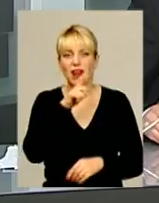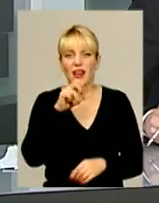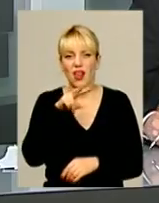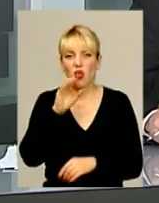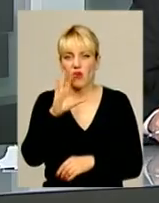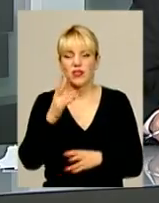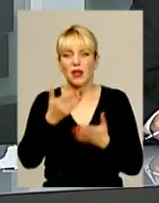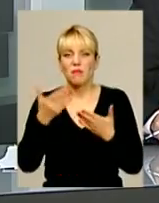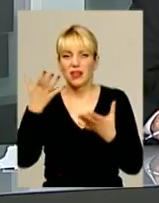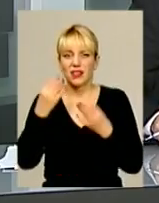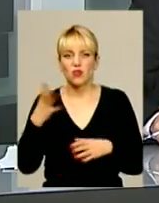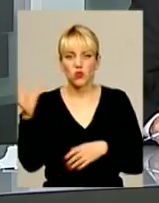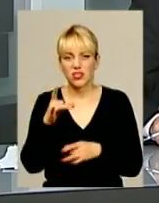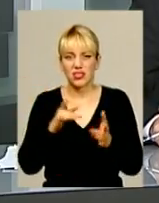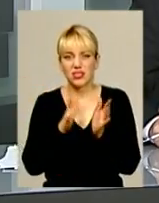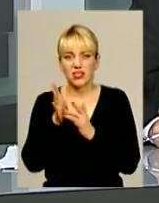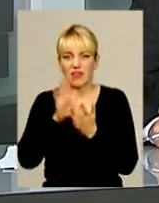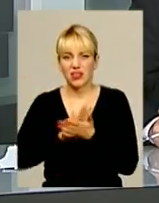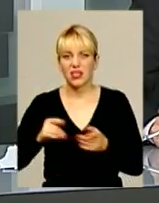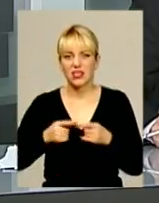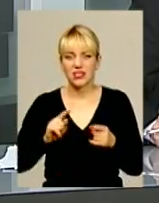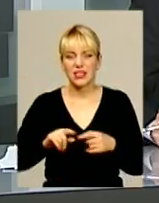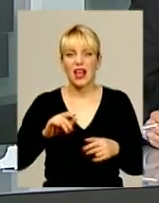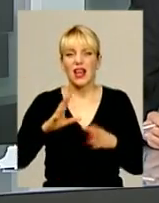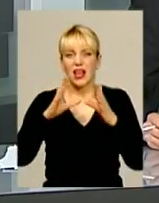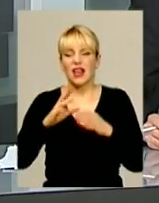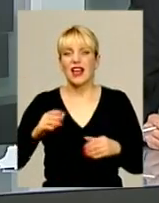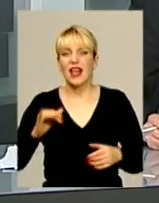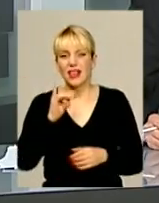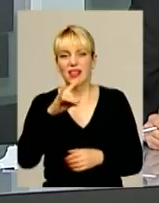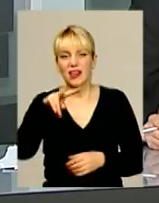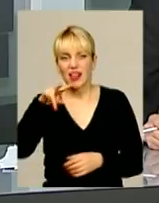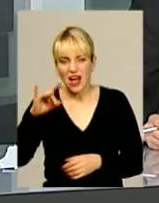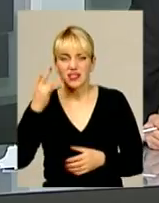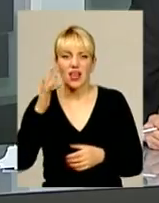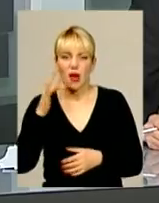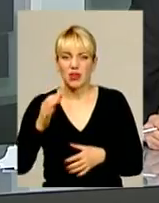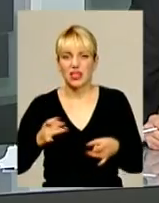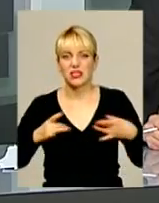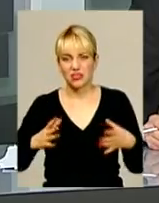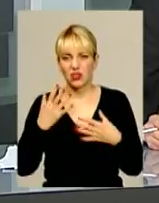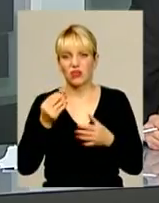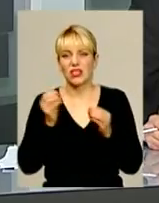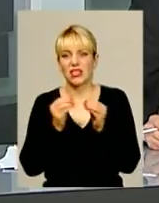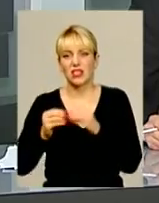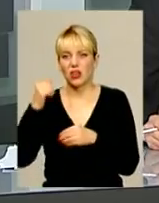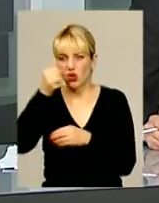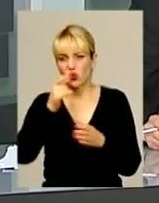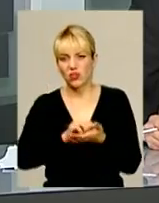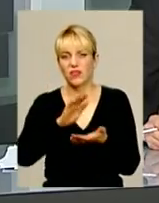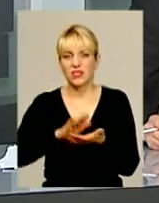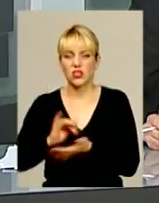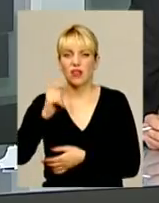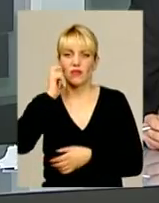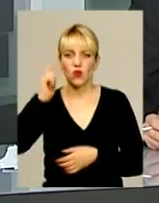переддень усіх святих. Це популярне ірландське, британське та особливо американське свято вже десяток років відзначають і в